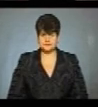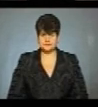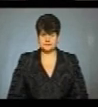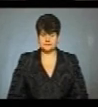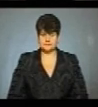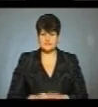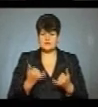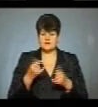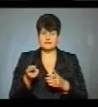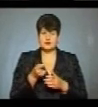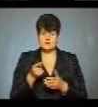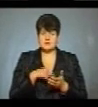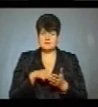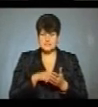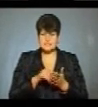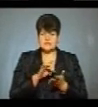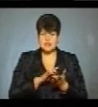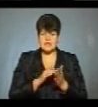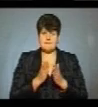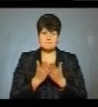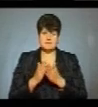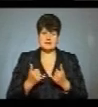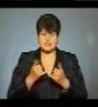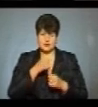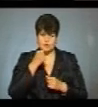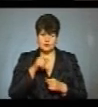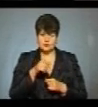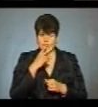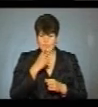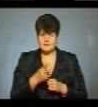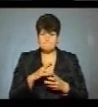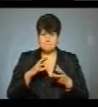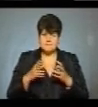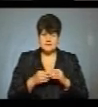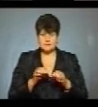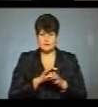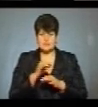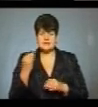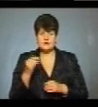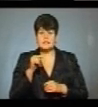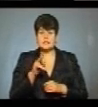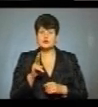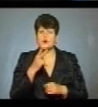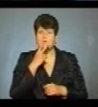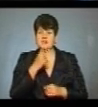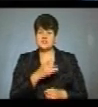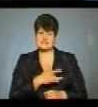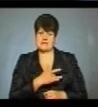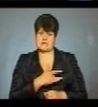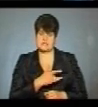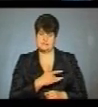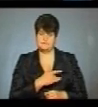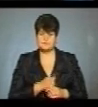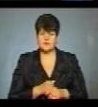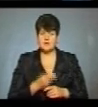Ми в Тернопільській міській центральній бібліотеці для дорослих. Ці хвилини тут презентують підсумки проєкту «Історії тих, хто бачить серцем». Під час цього